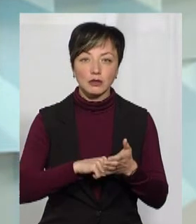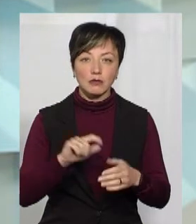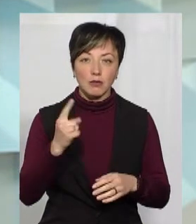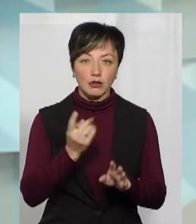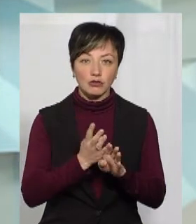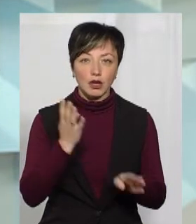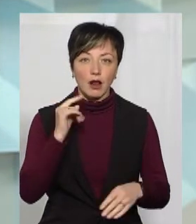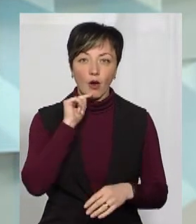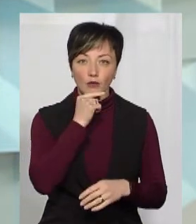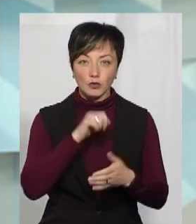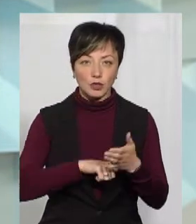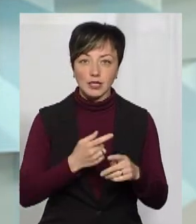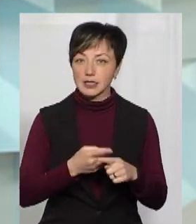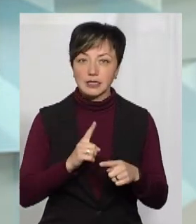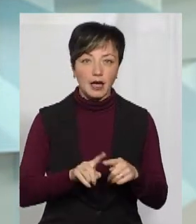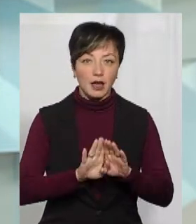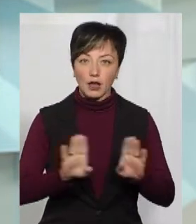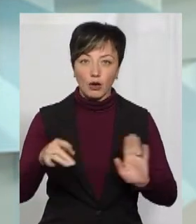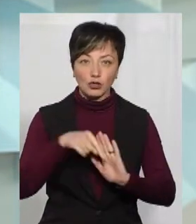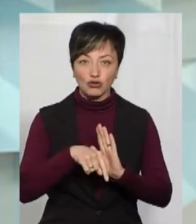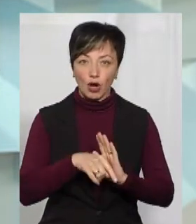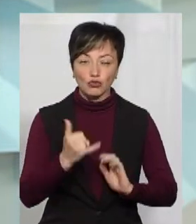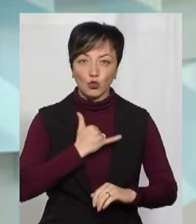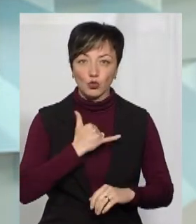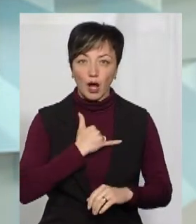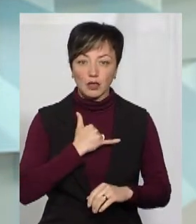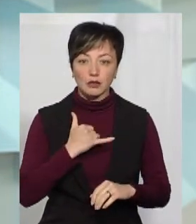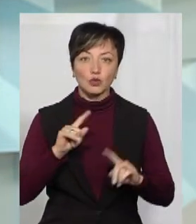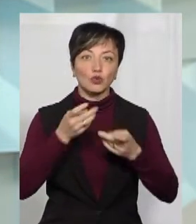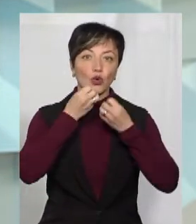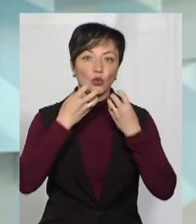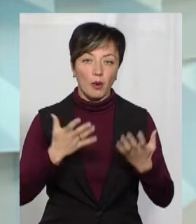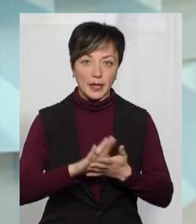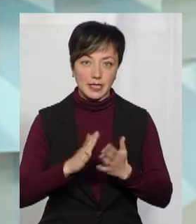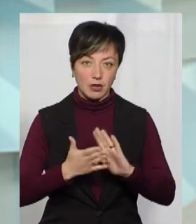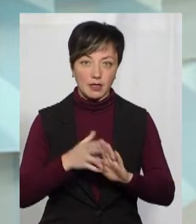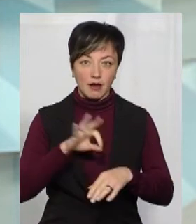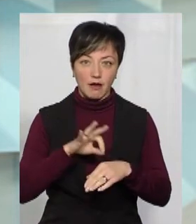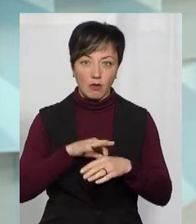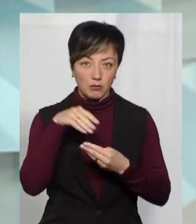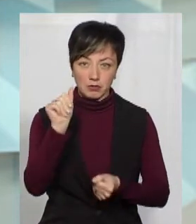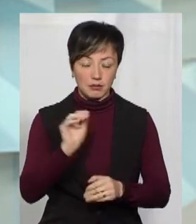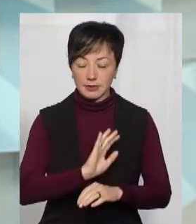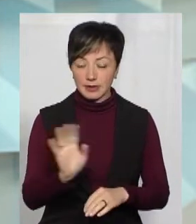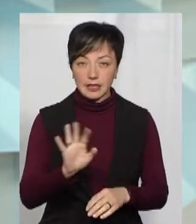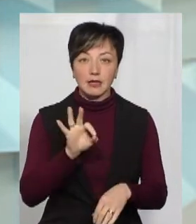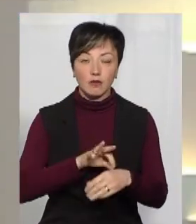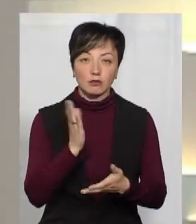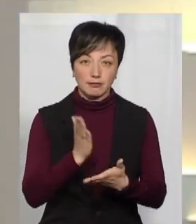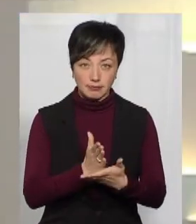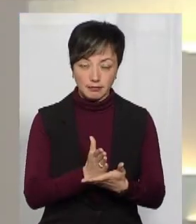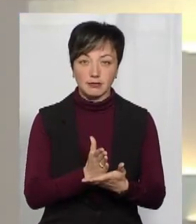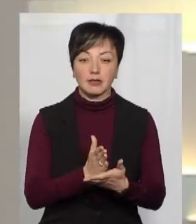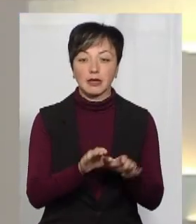економічними причинами. Це не означає, що у нас склалася дуже добра ситуація з захворюваності. Захворюваності